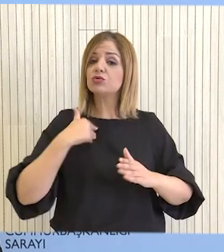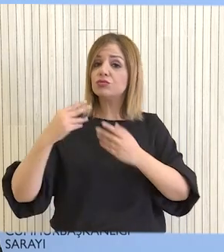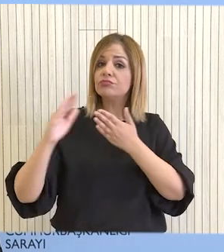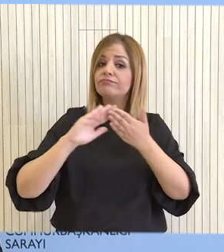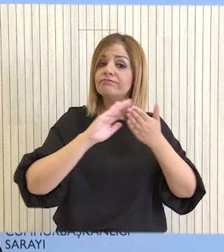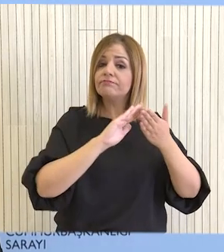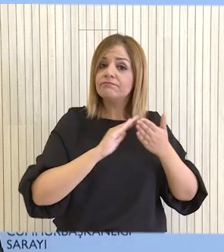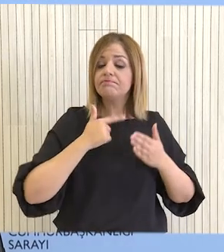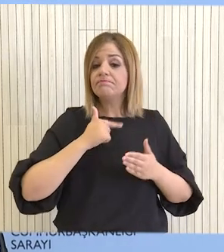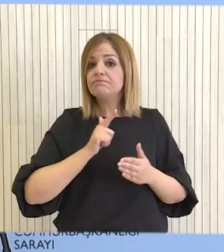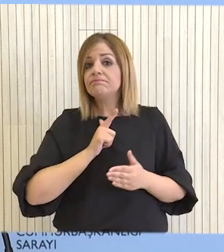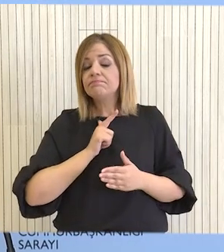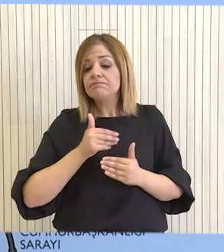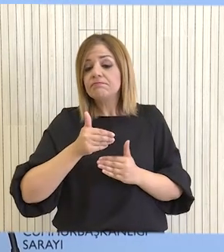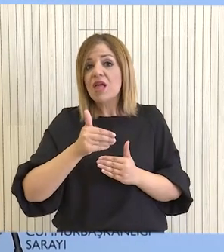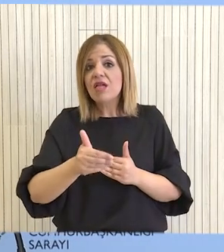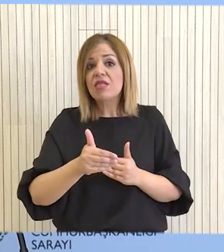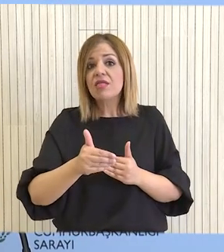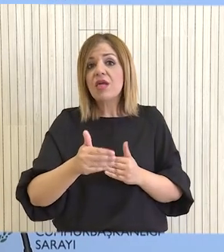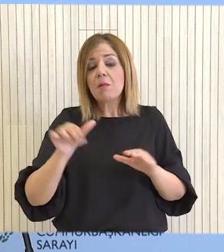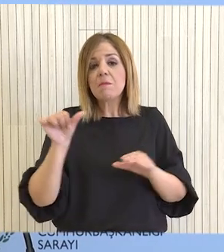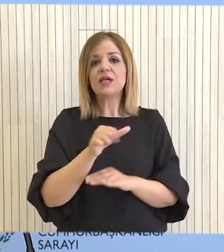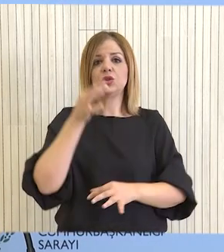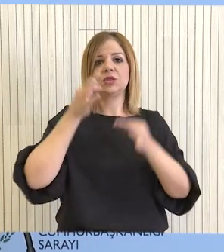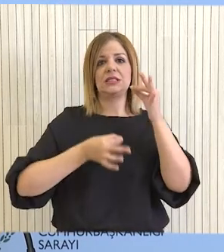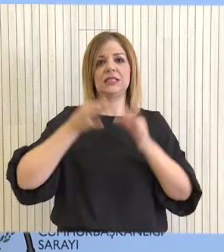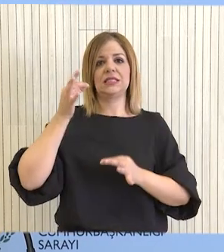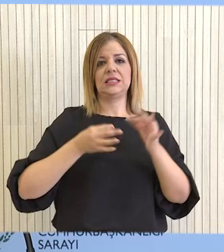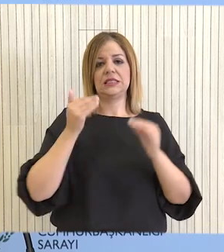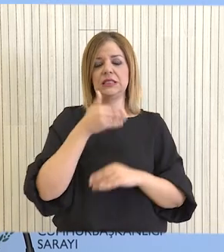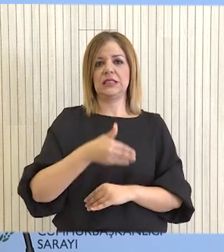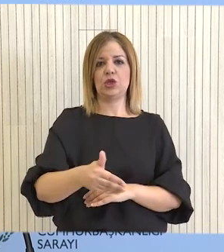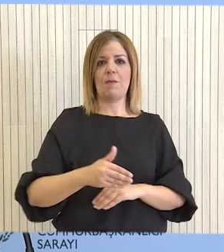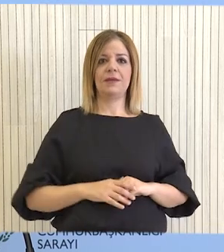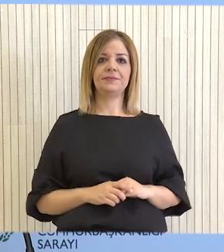επικοινωνία. από τους οποίους αναμένουμε να διασφαλίσουν την επανέραξη των εργασιών σύντομα.